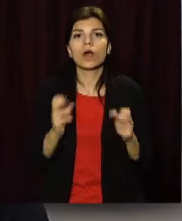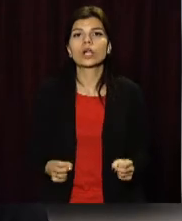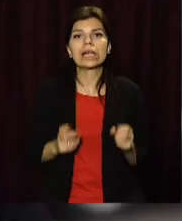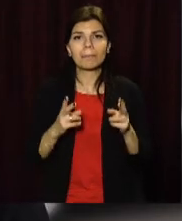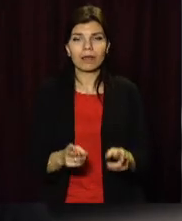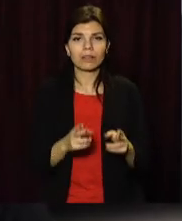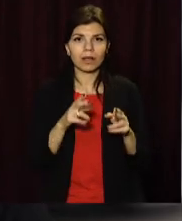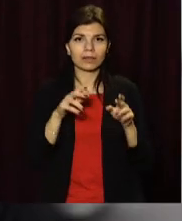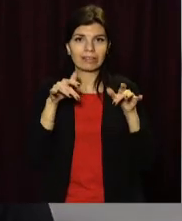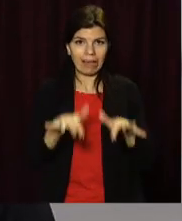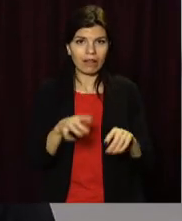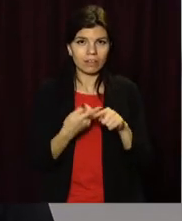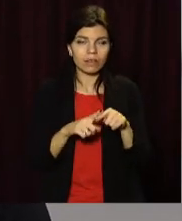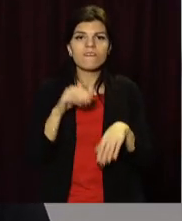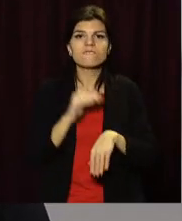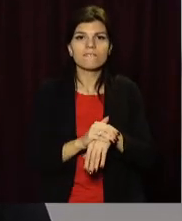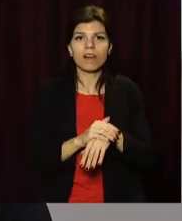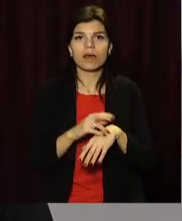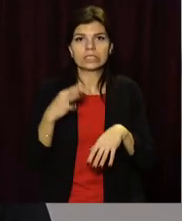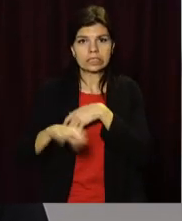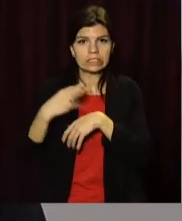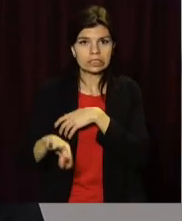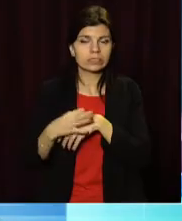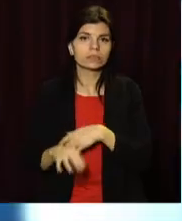провадження за фактом катування.